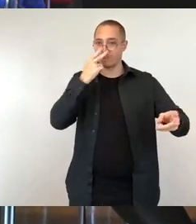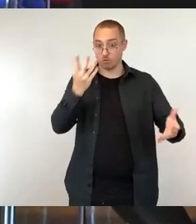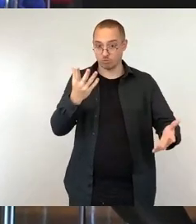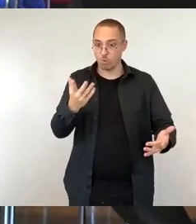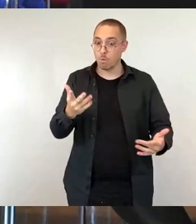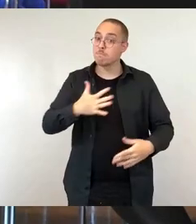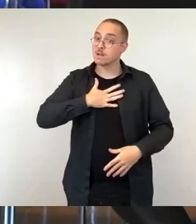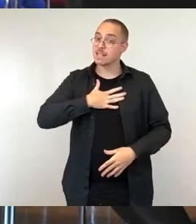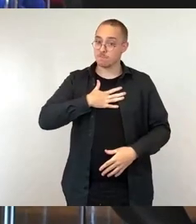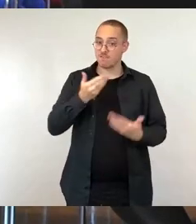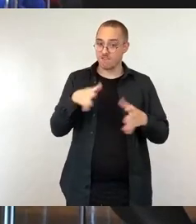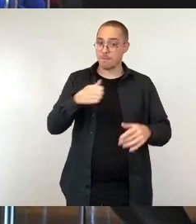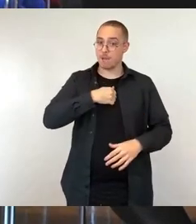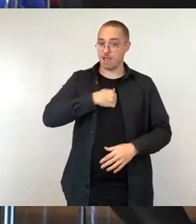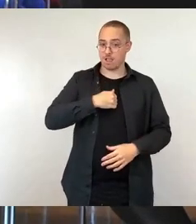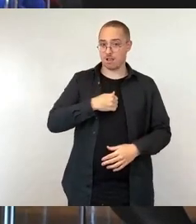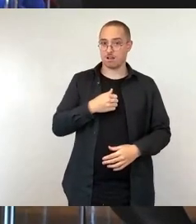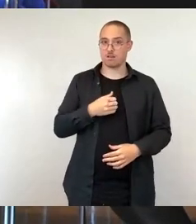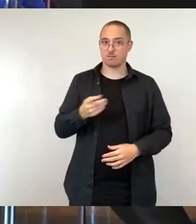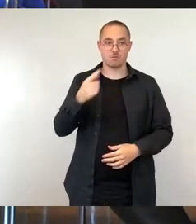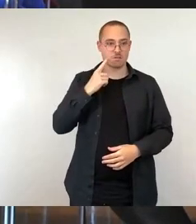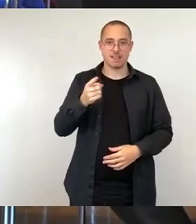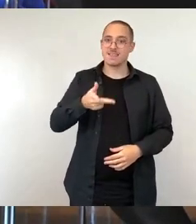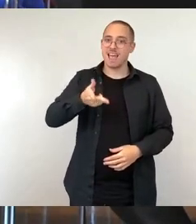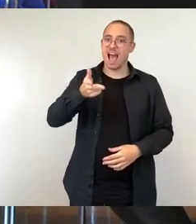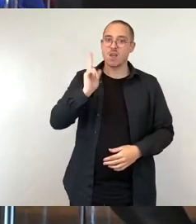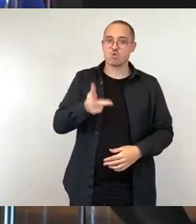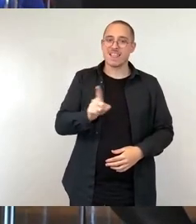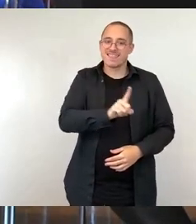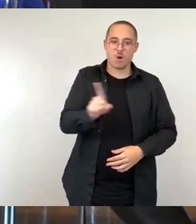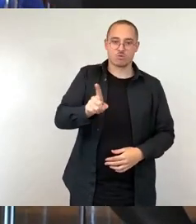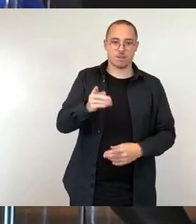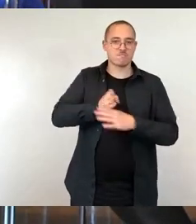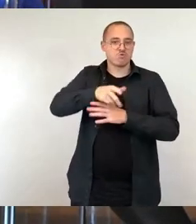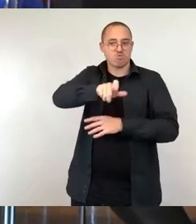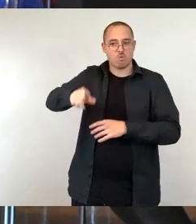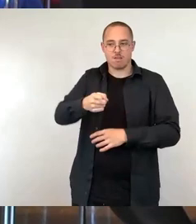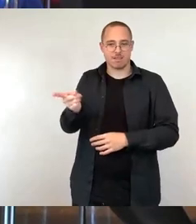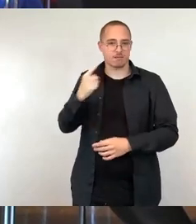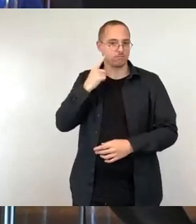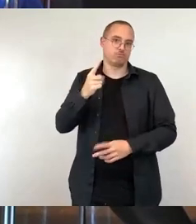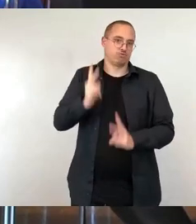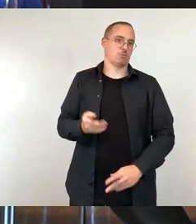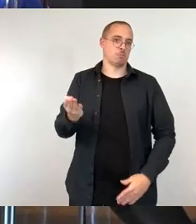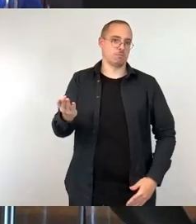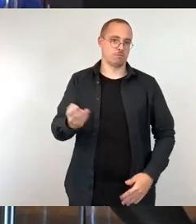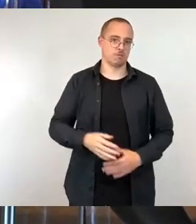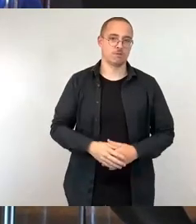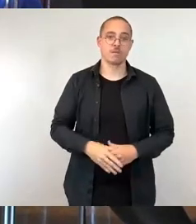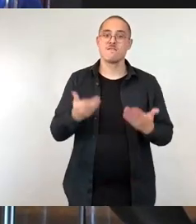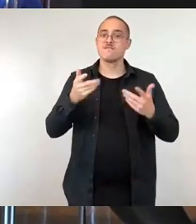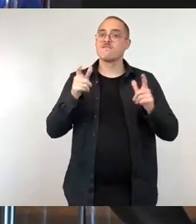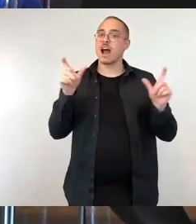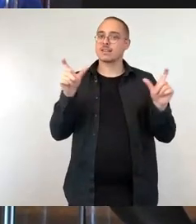300.000 Besucher können sich nicht irren im vergangenen Jahr, dass die Freibäder in